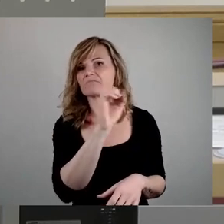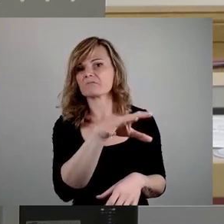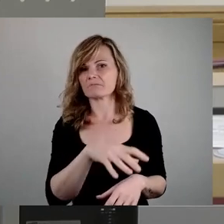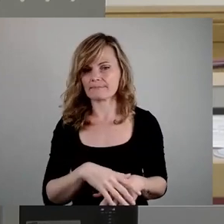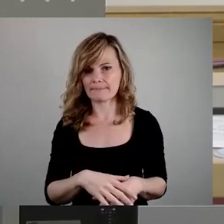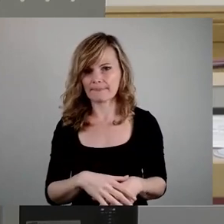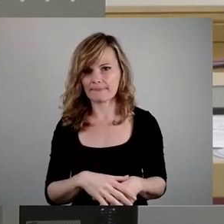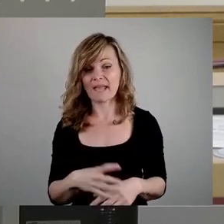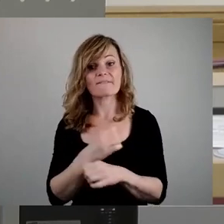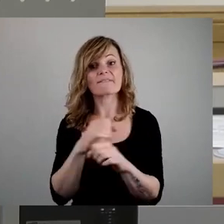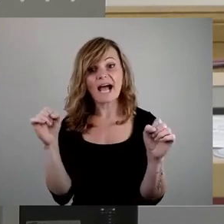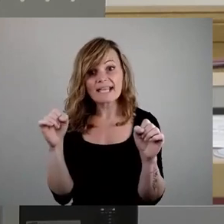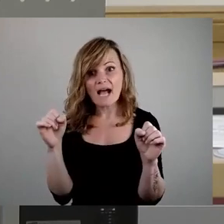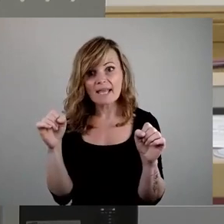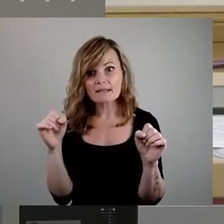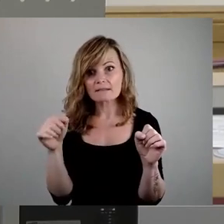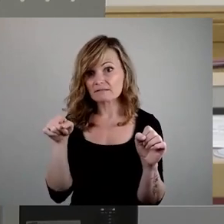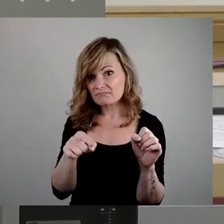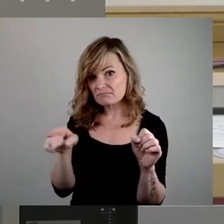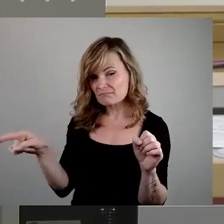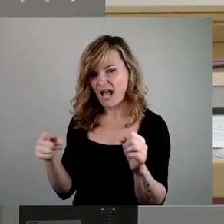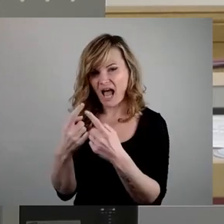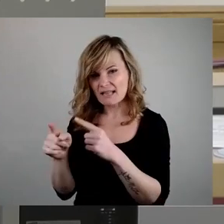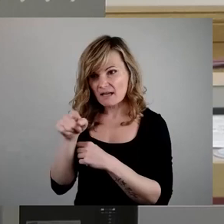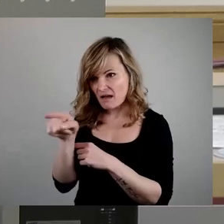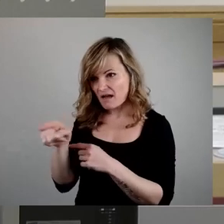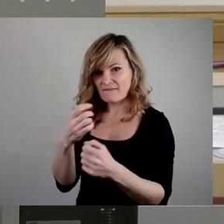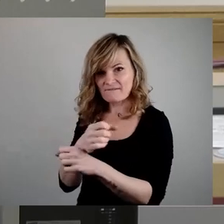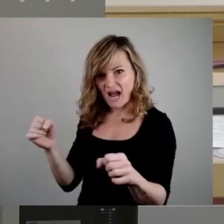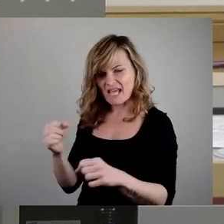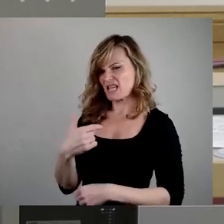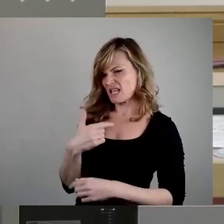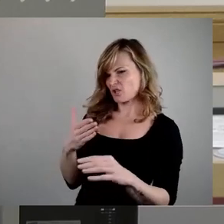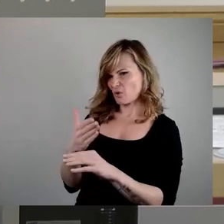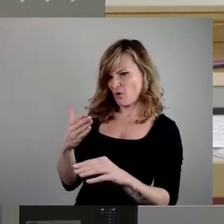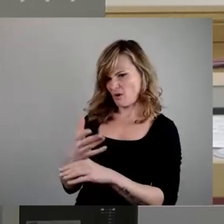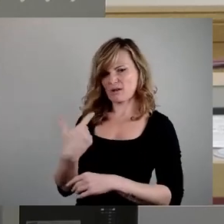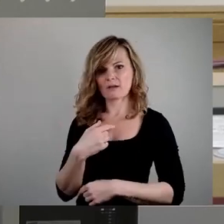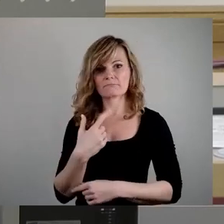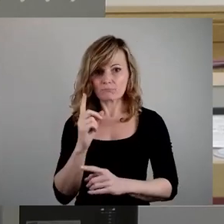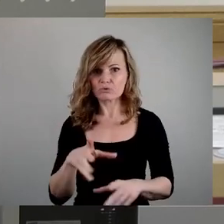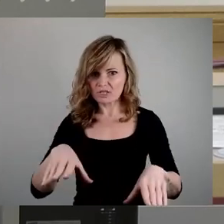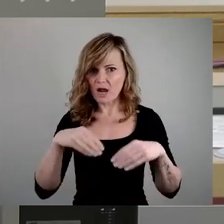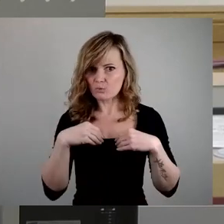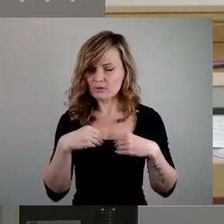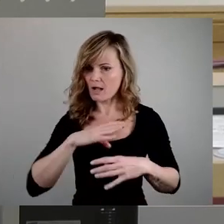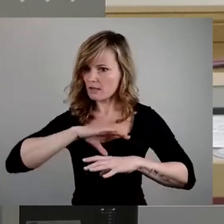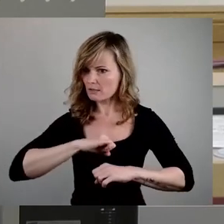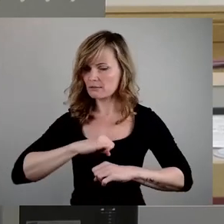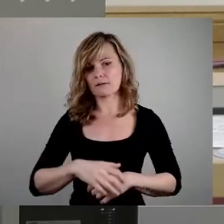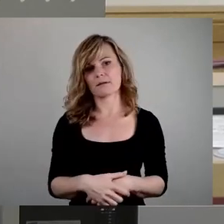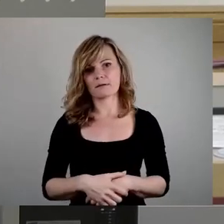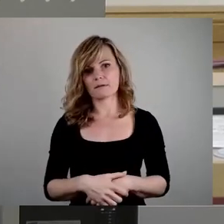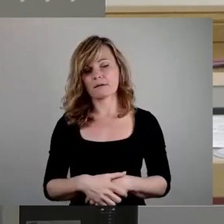Anderen stört oft. Und das muss man aushalten können. Und zur Freiheit gehört nun ab und zu